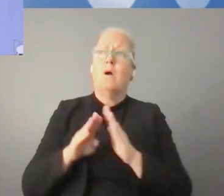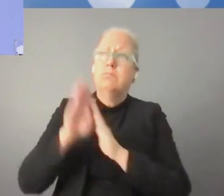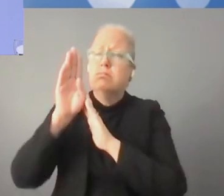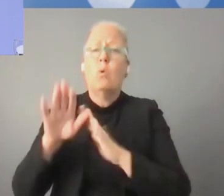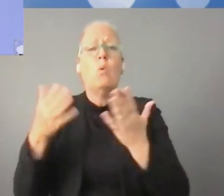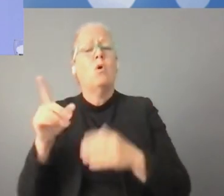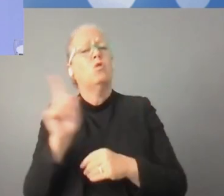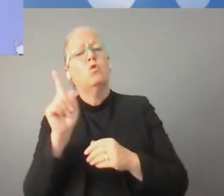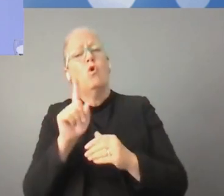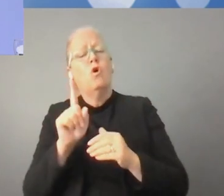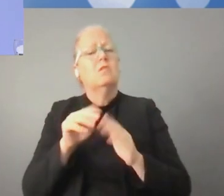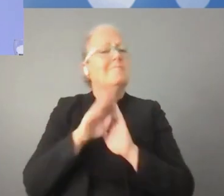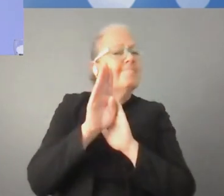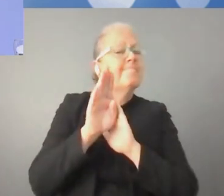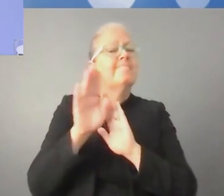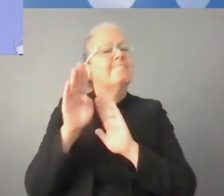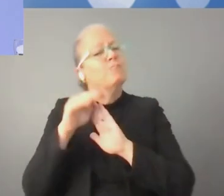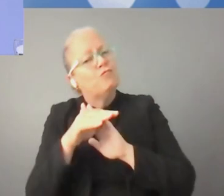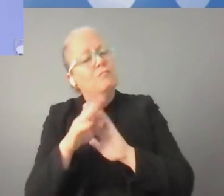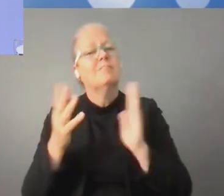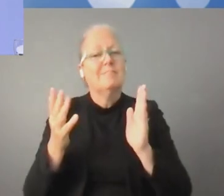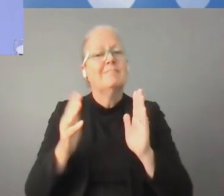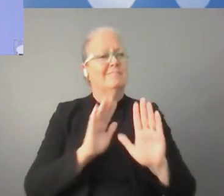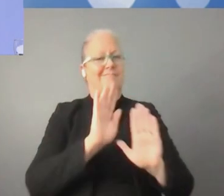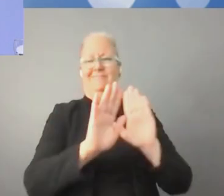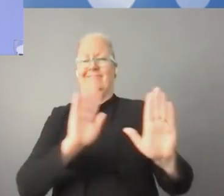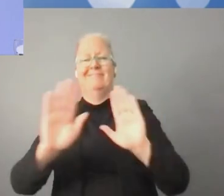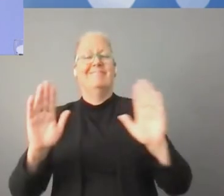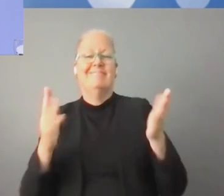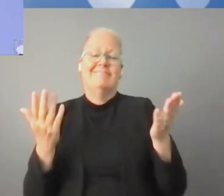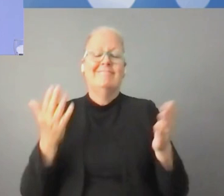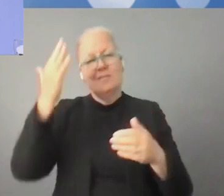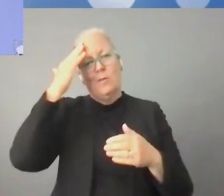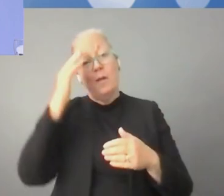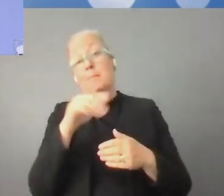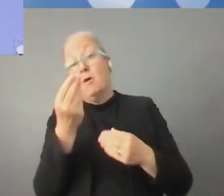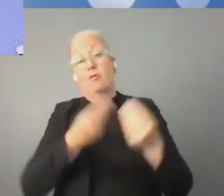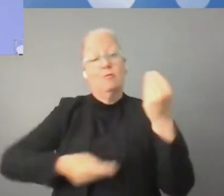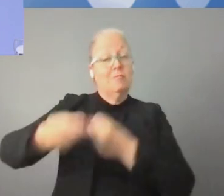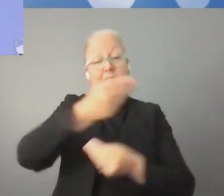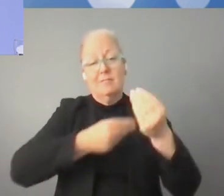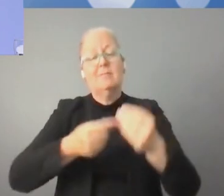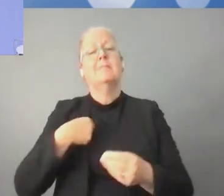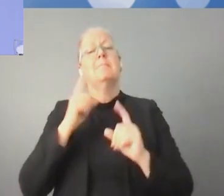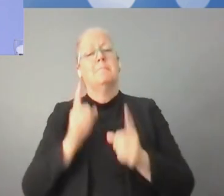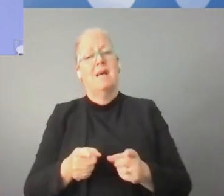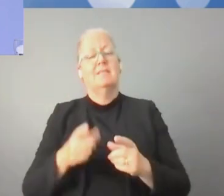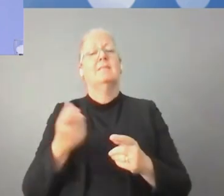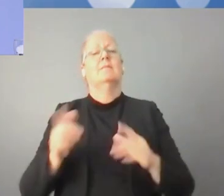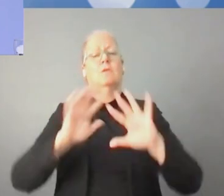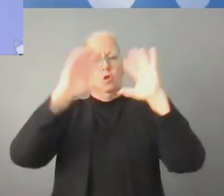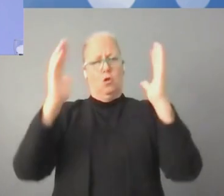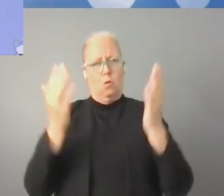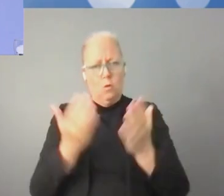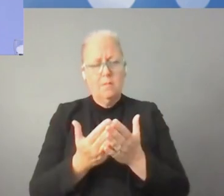تحفز التطور في الدول ومن بينها دول العالم الثالث. وكذلك يجب